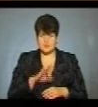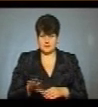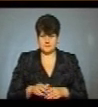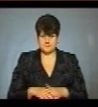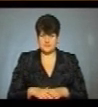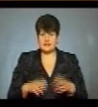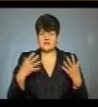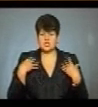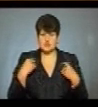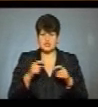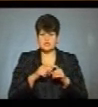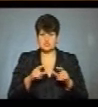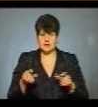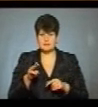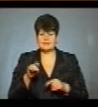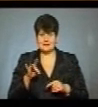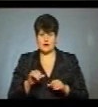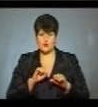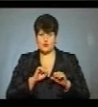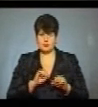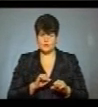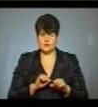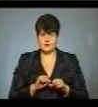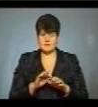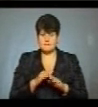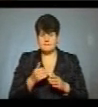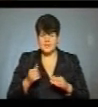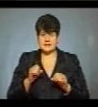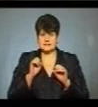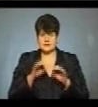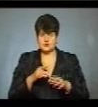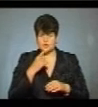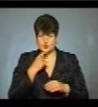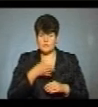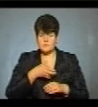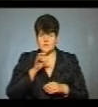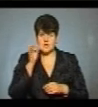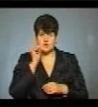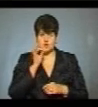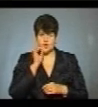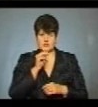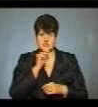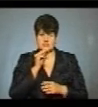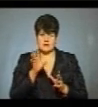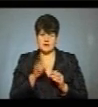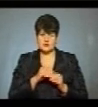Начальник штабу Тероборони Віталій Лук'янчук перед здаванням крові п'є солодкий чай з печивом.